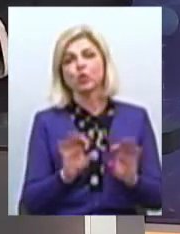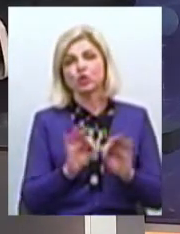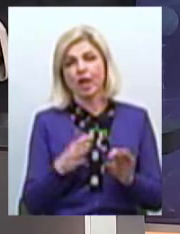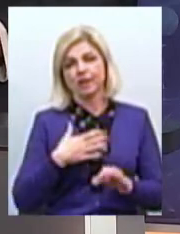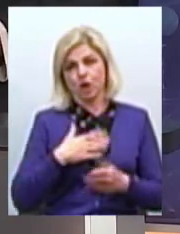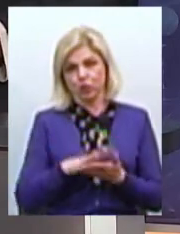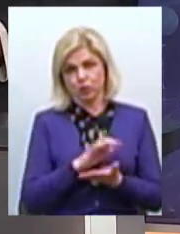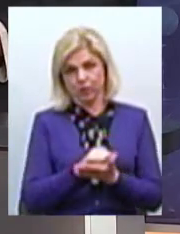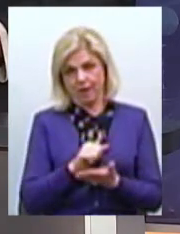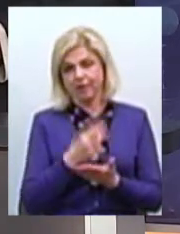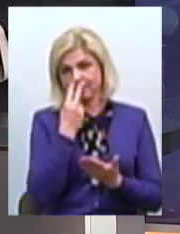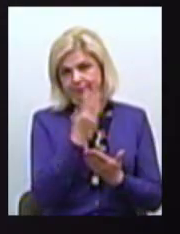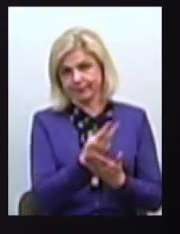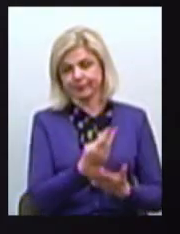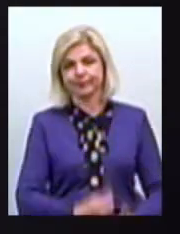Юрії Кускової